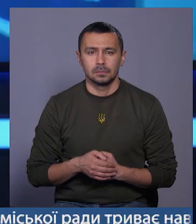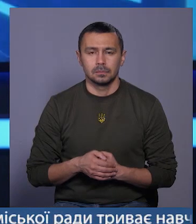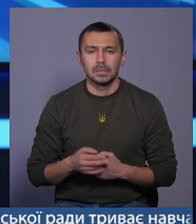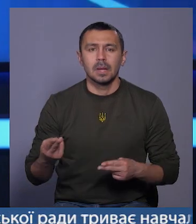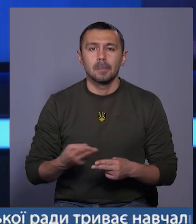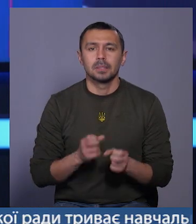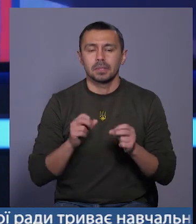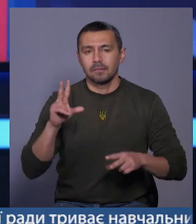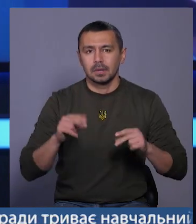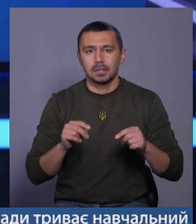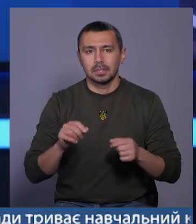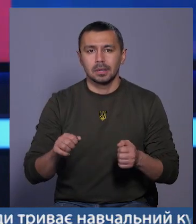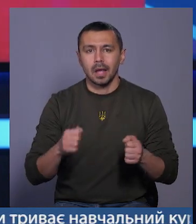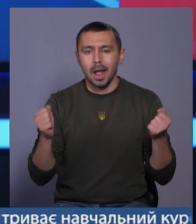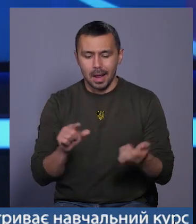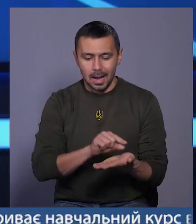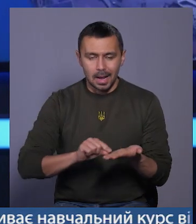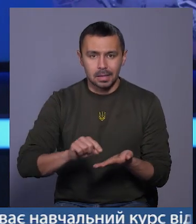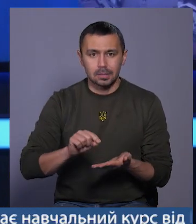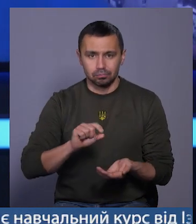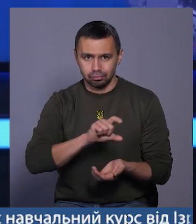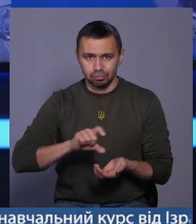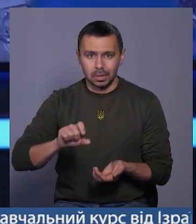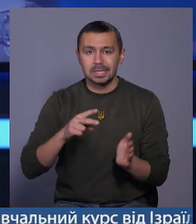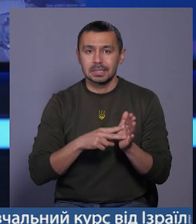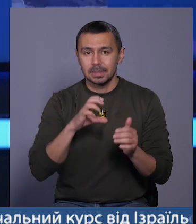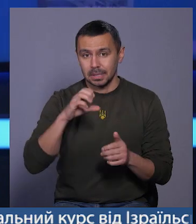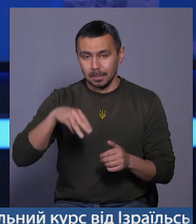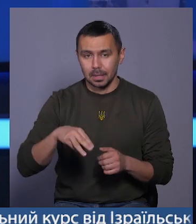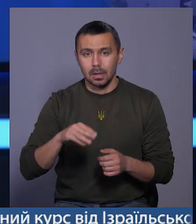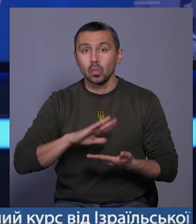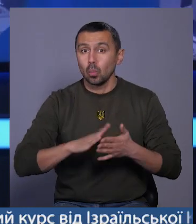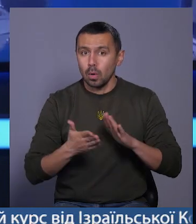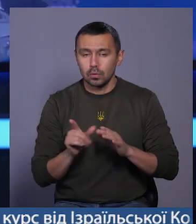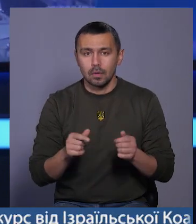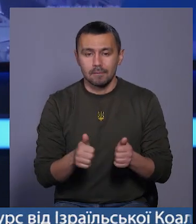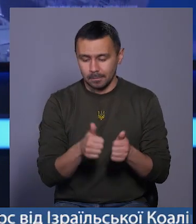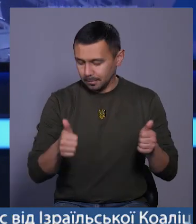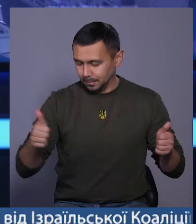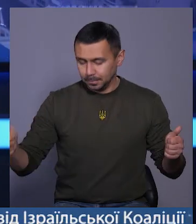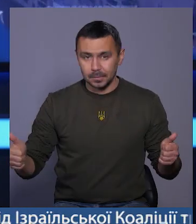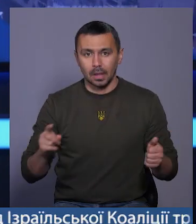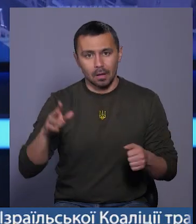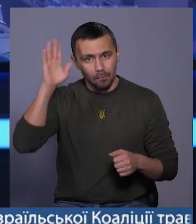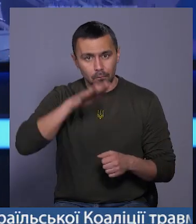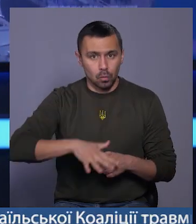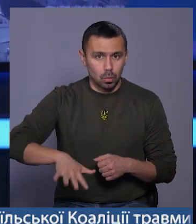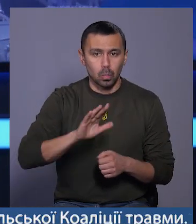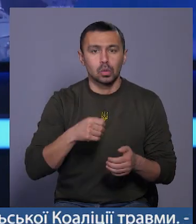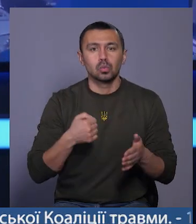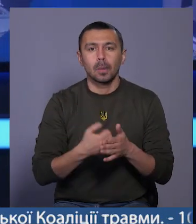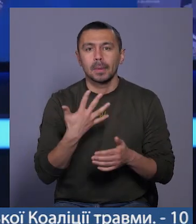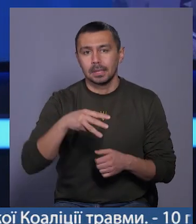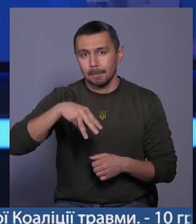Безпечним вважається лід товщиною не менше 7 сантиметрів. Та при умові, що відстань між людьми на водоймі буде до 5